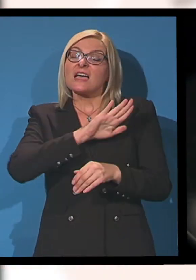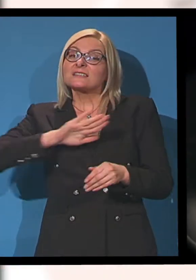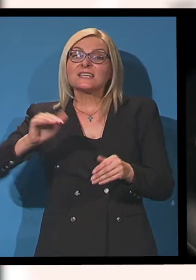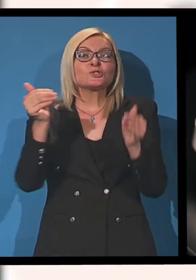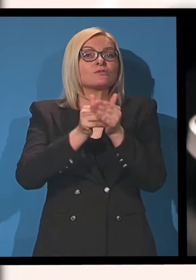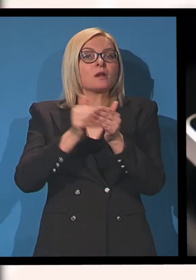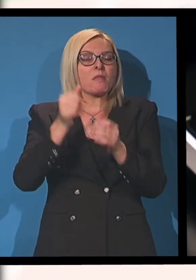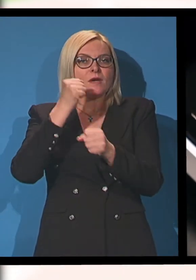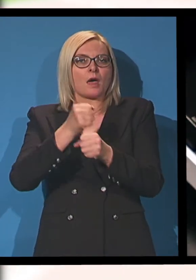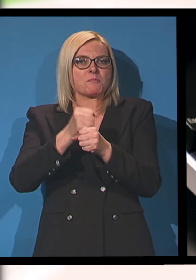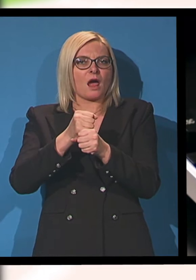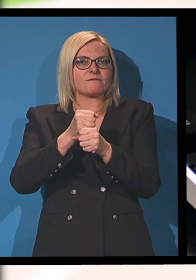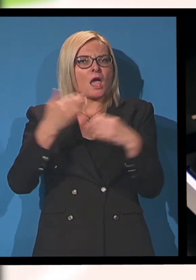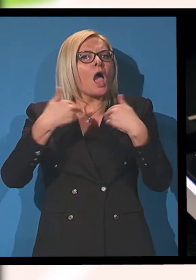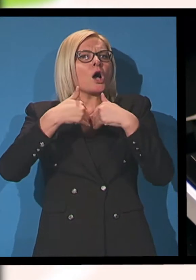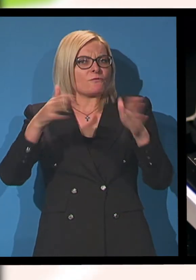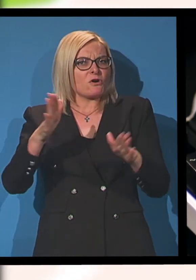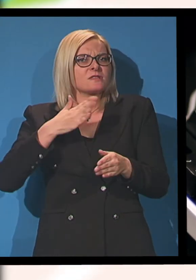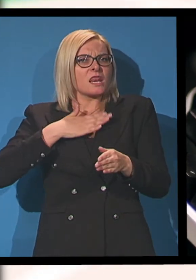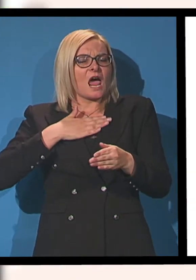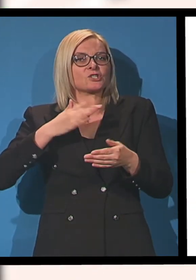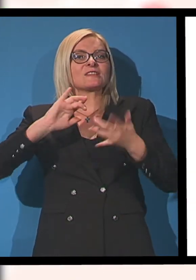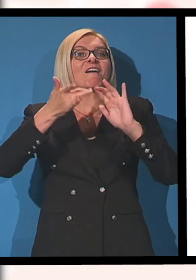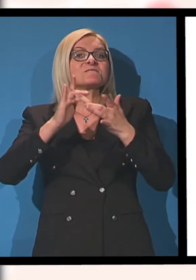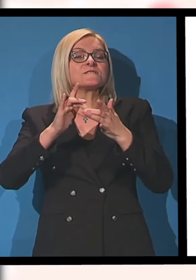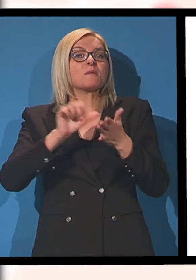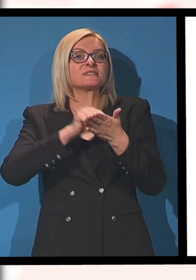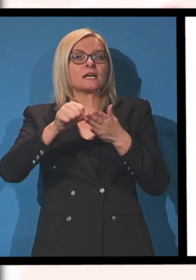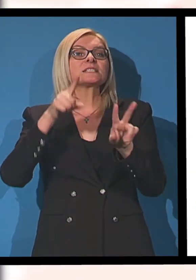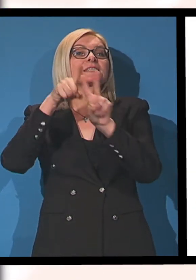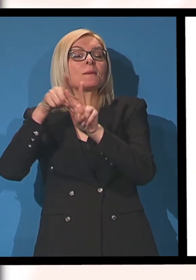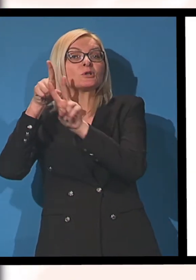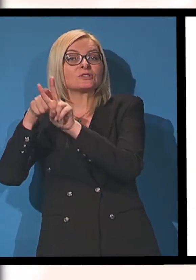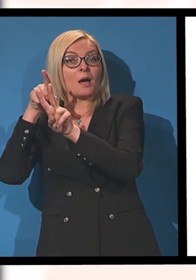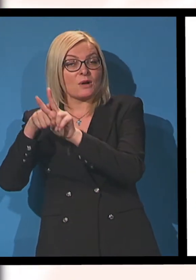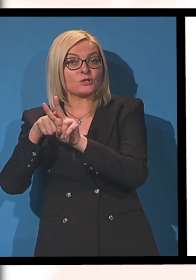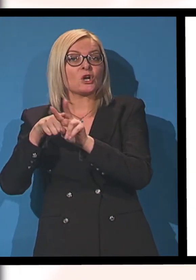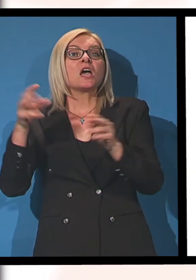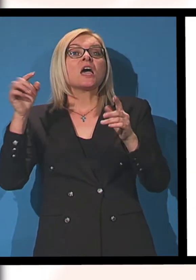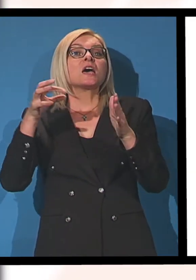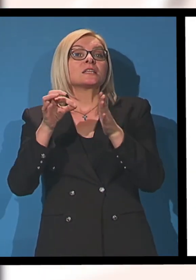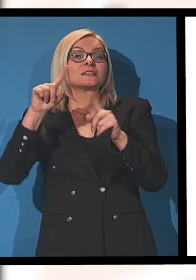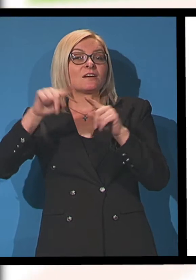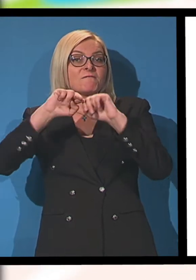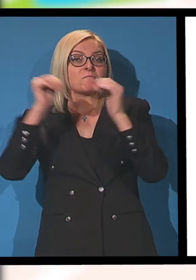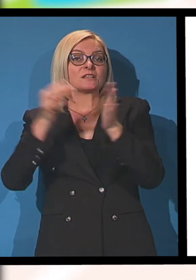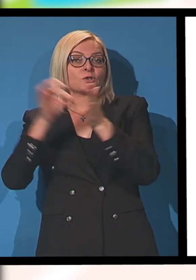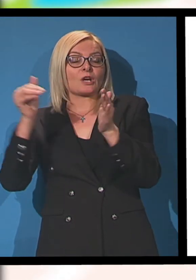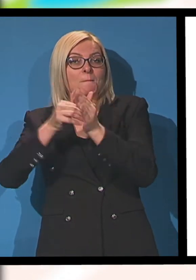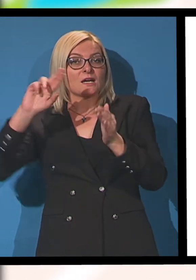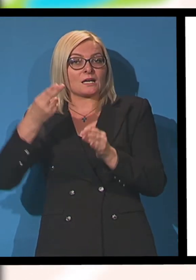Се што треба да направите е да ја отворите нашата веб страница www.vm